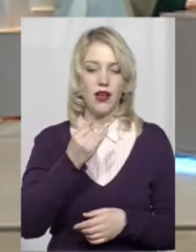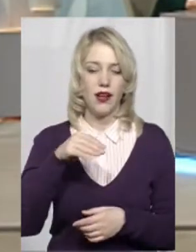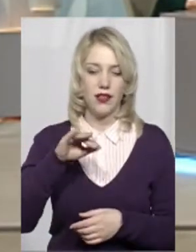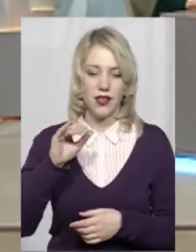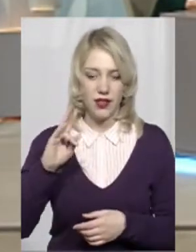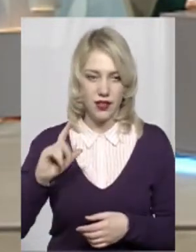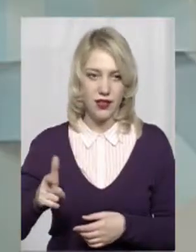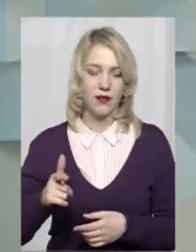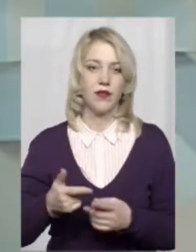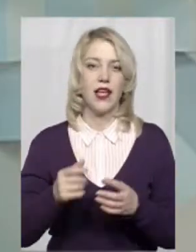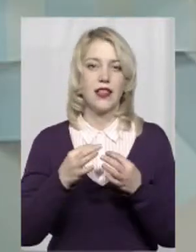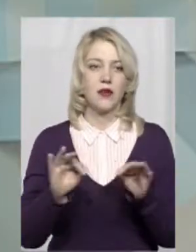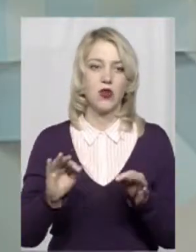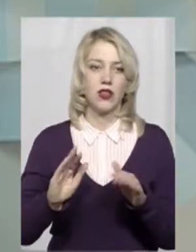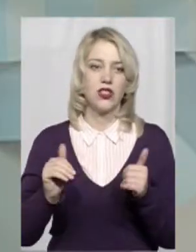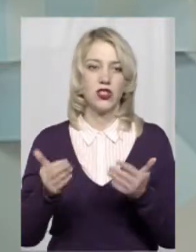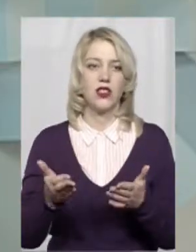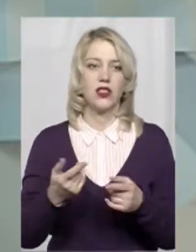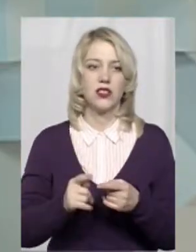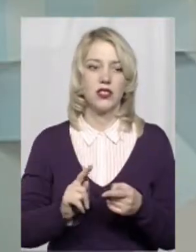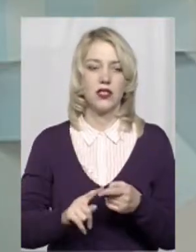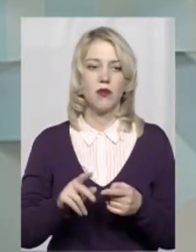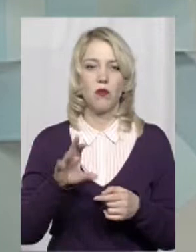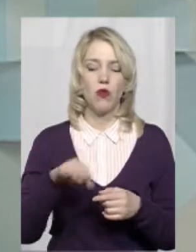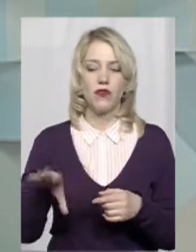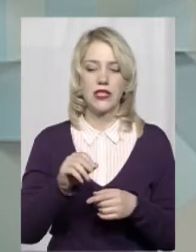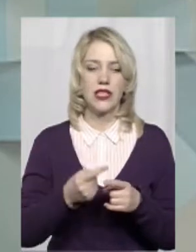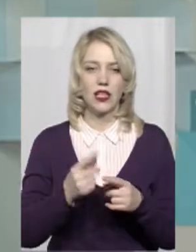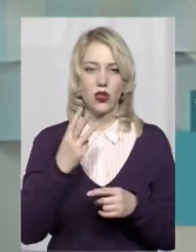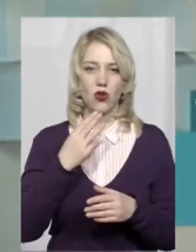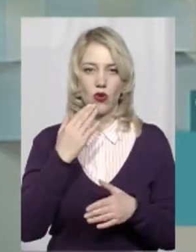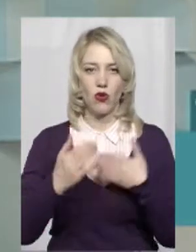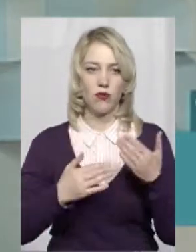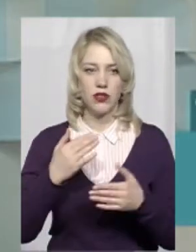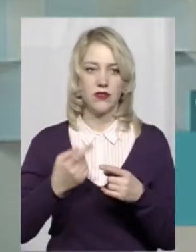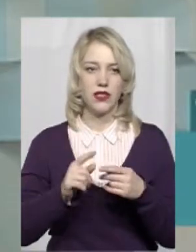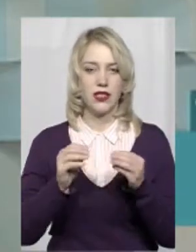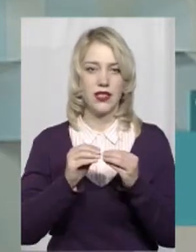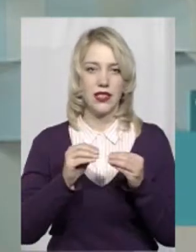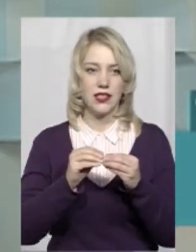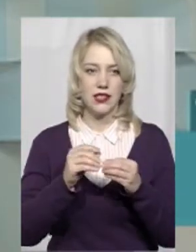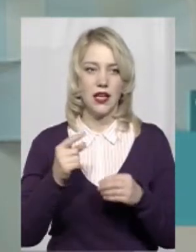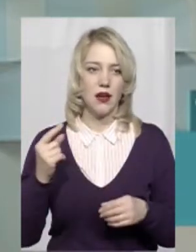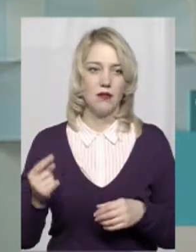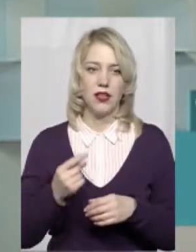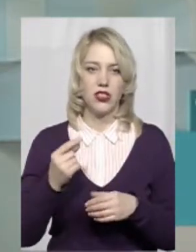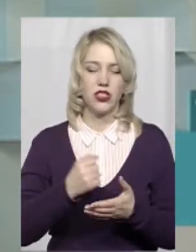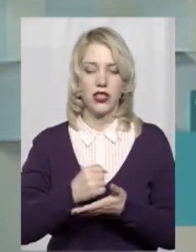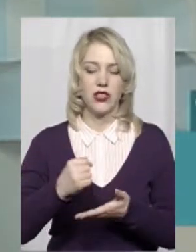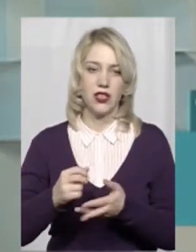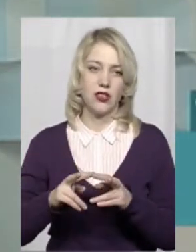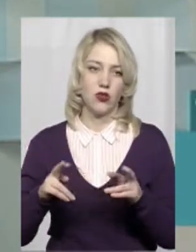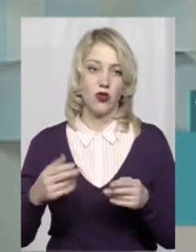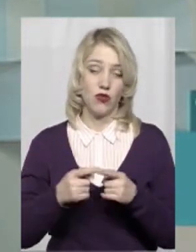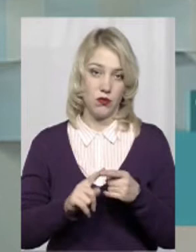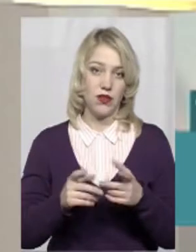демократичні ініціативи і це КМІС. Тобто по всіх трьох цих опитуваннях якраз 10 перших кандидатів однакові. Ну,